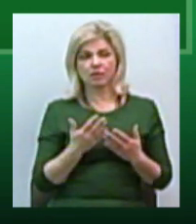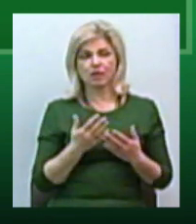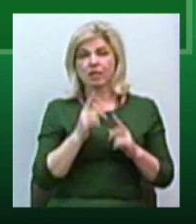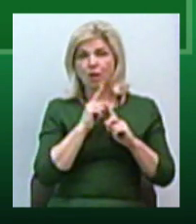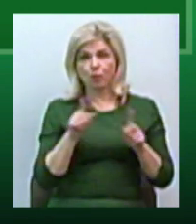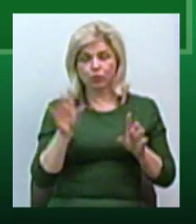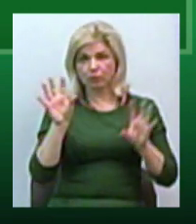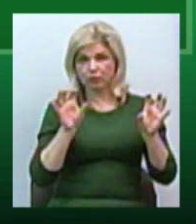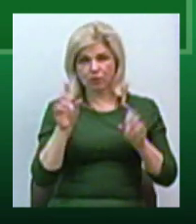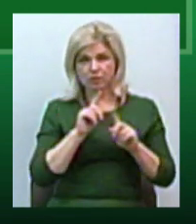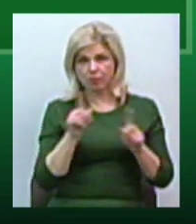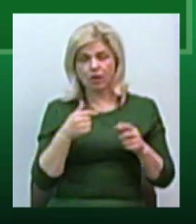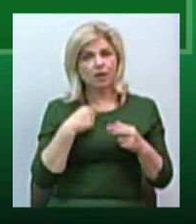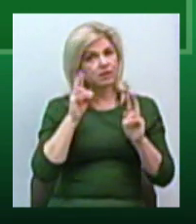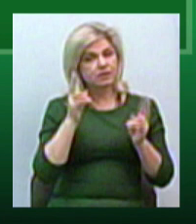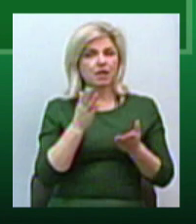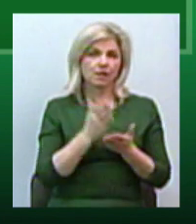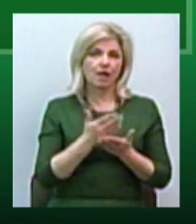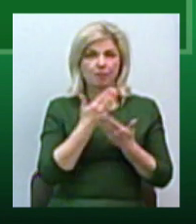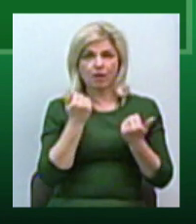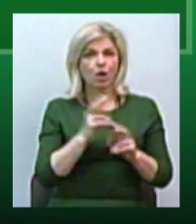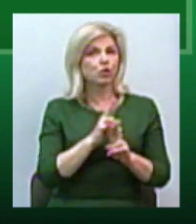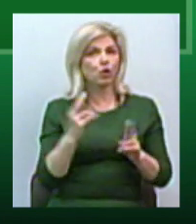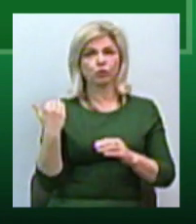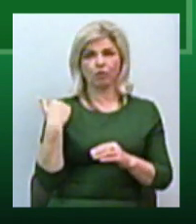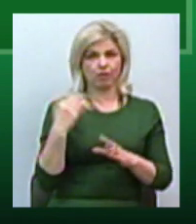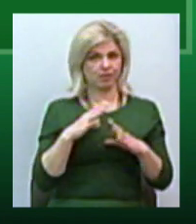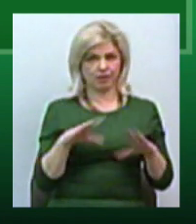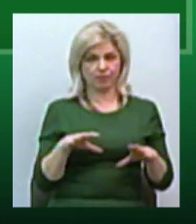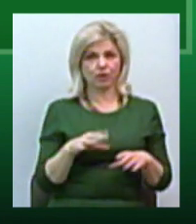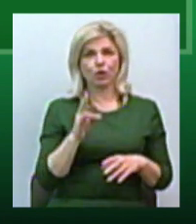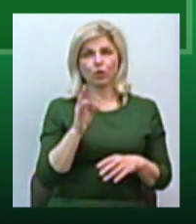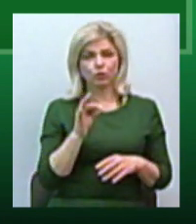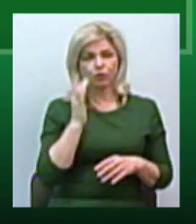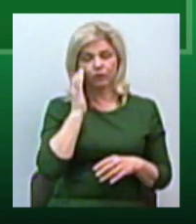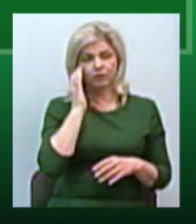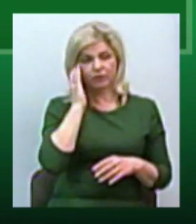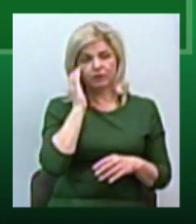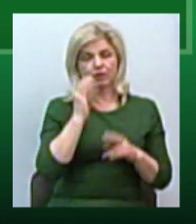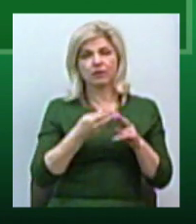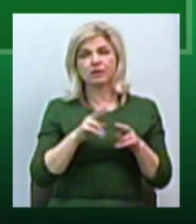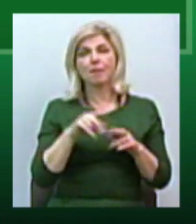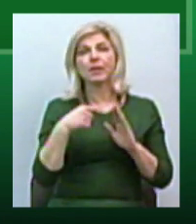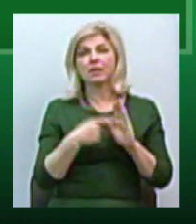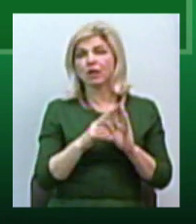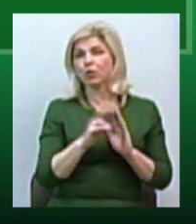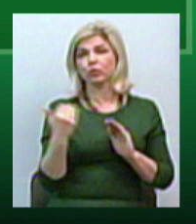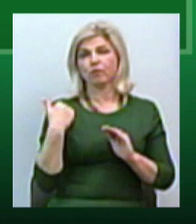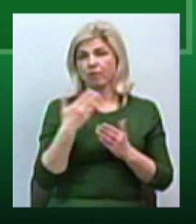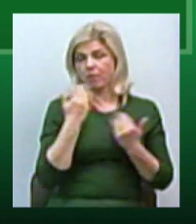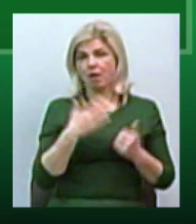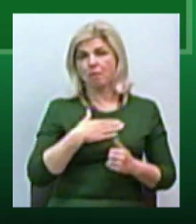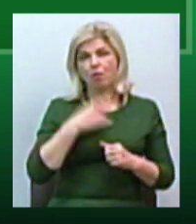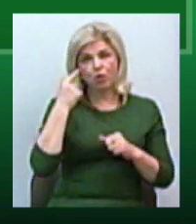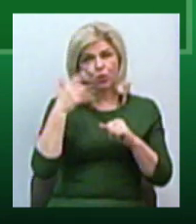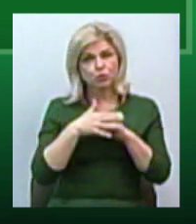буде, я не знаю, є він чи немає. Ну, я ще ніхто не звертався з цього питання. Ну, так і знаю, що ніхто з цього питання не звертався, але в моєму розумінні,